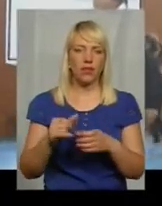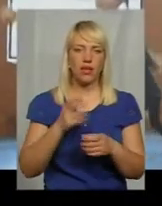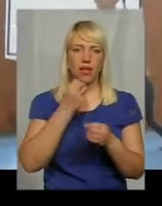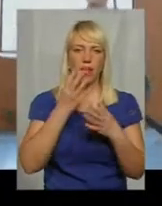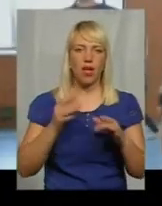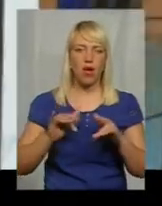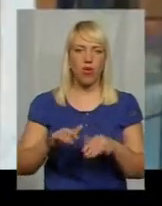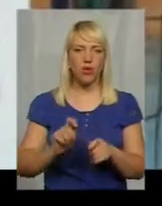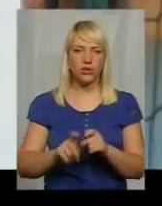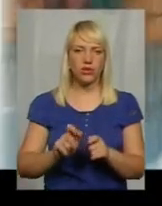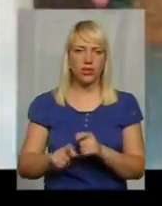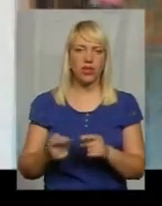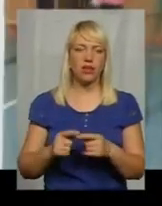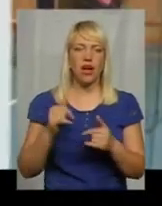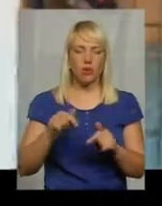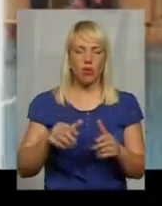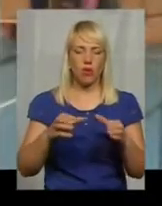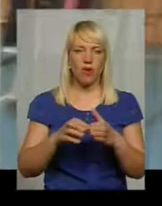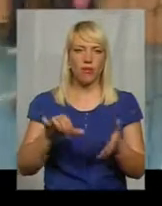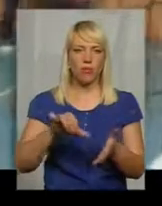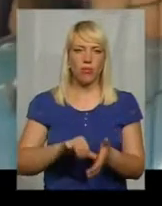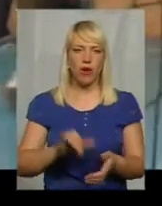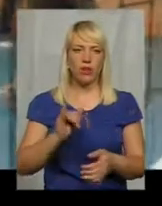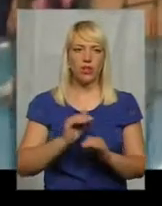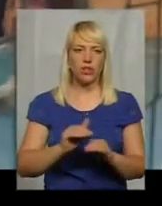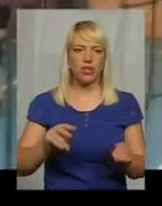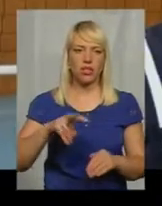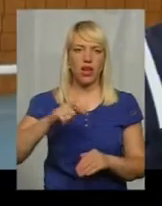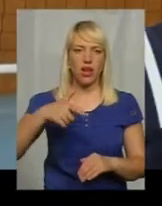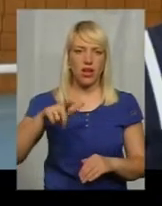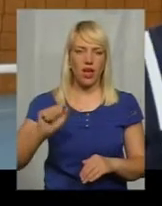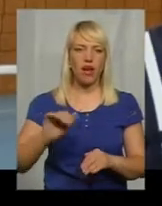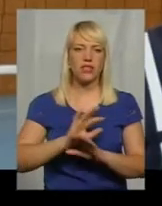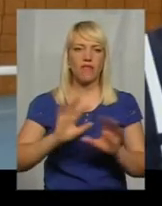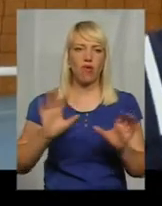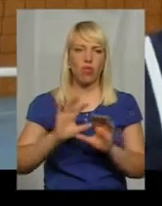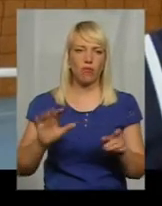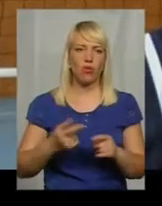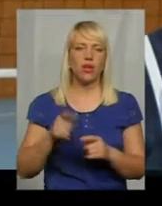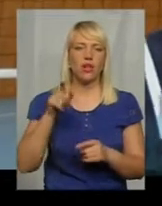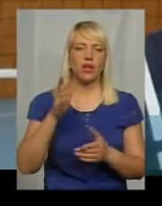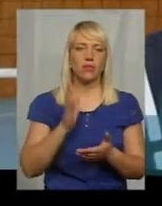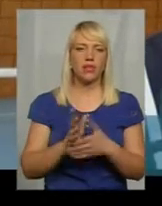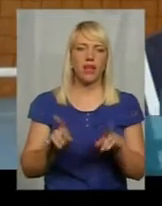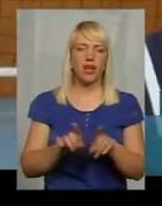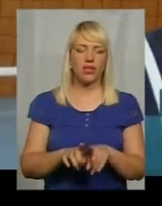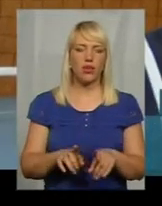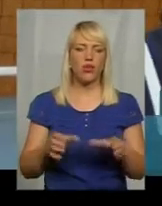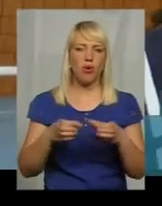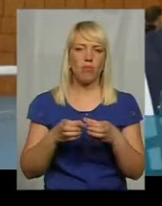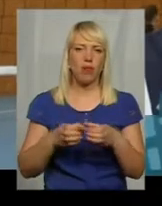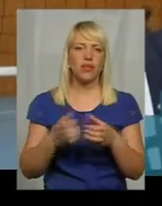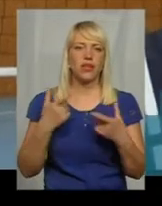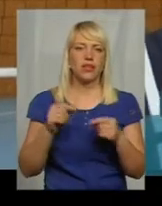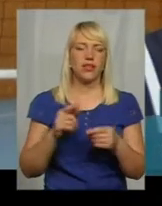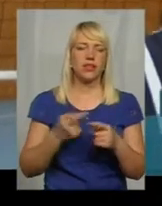вихованці вже виступають у дитячій лізі України з волейболу. Там є такі команди, як, наприклад, Запоріжжя, яке виставляє там дві-три